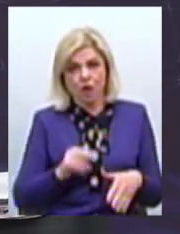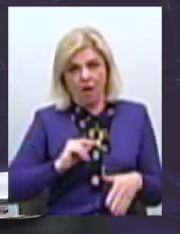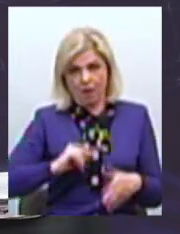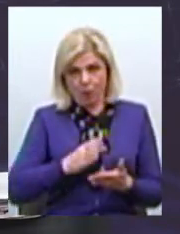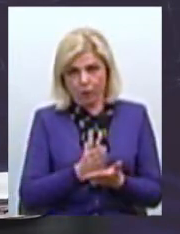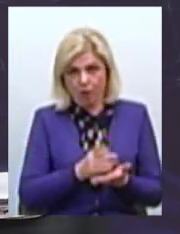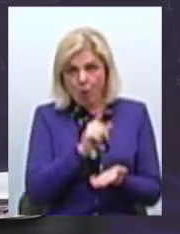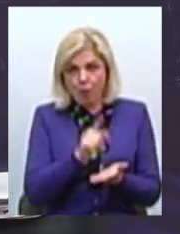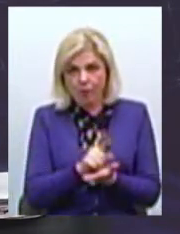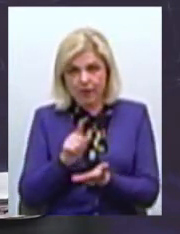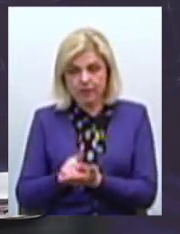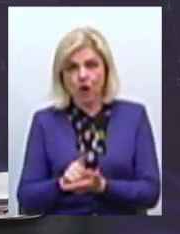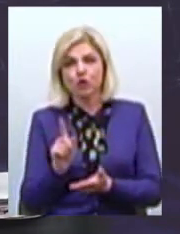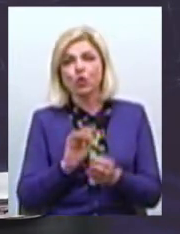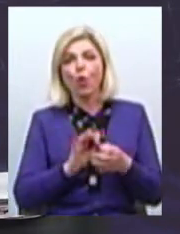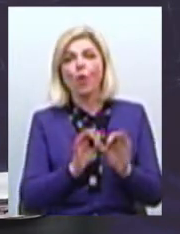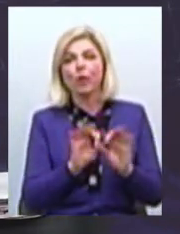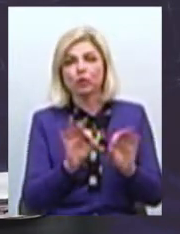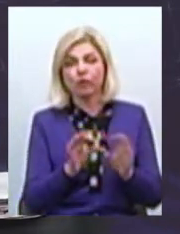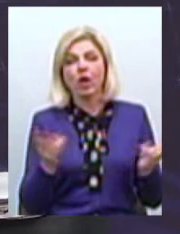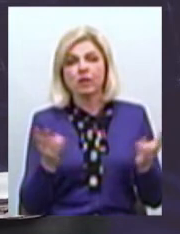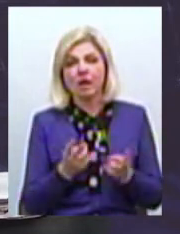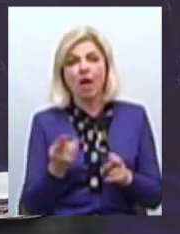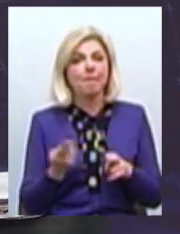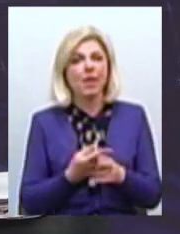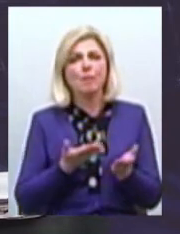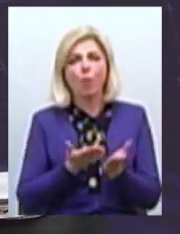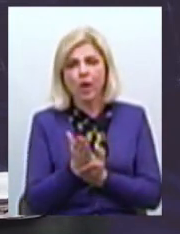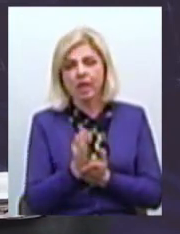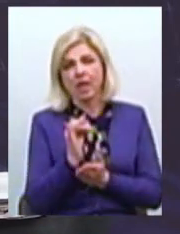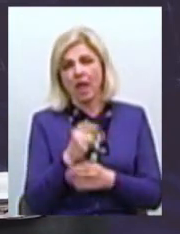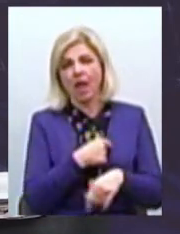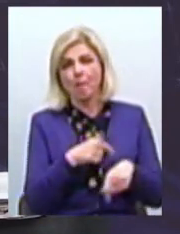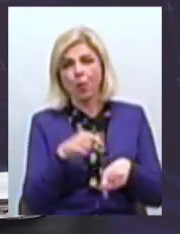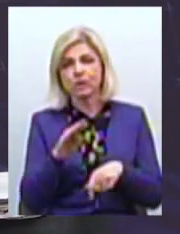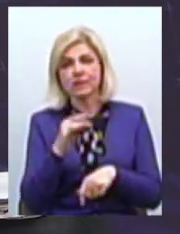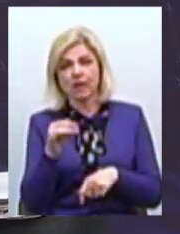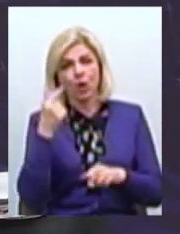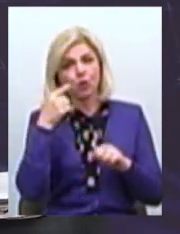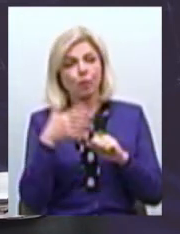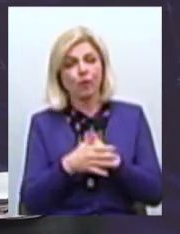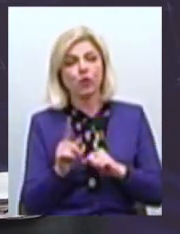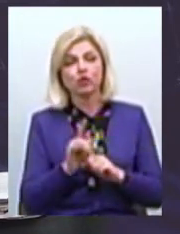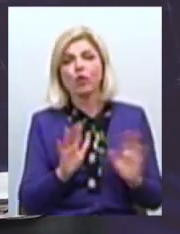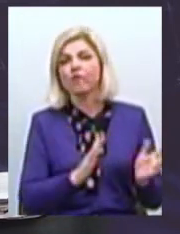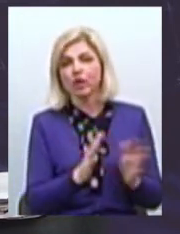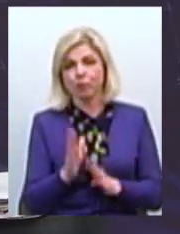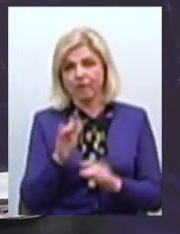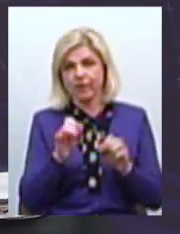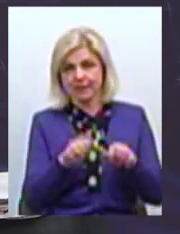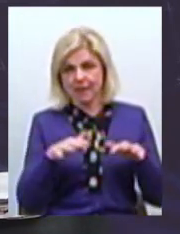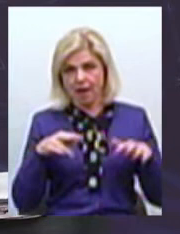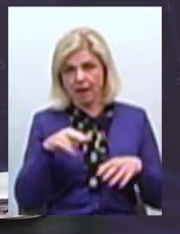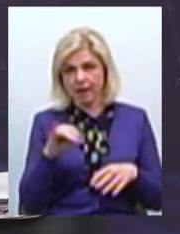коментувати, необхідно просто без всякої політики, без емоцій розуміти, що відбувається в залі і що відбувається,